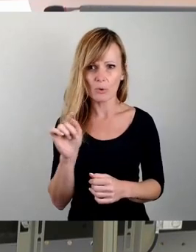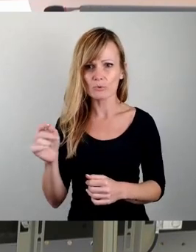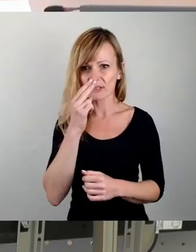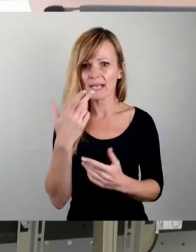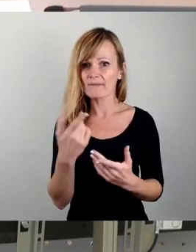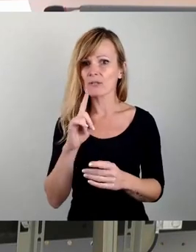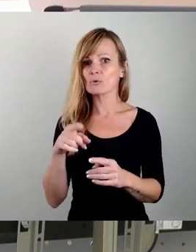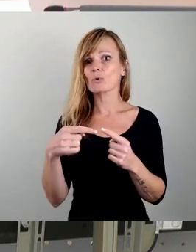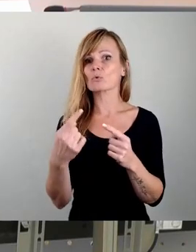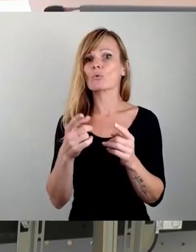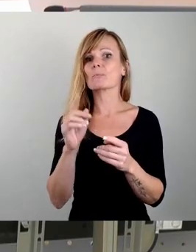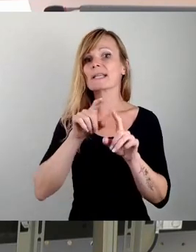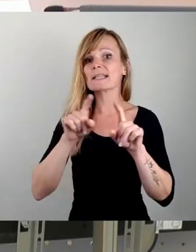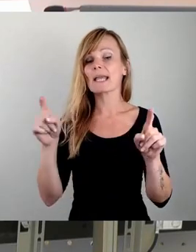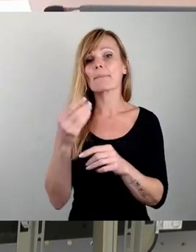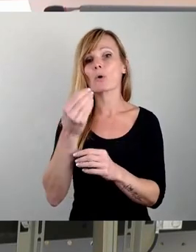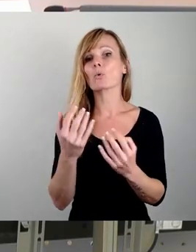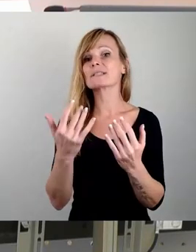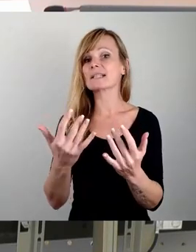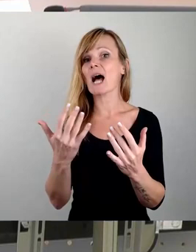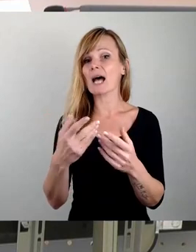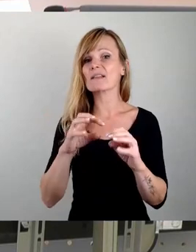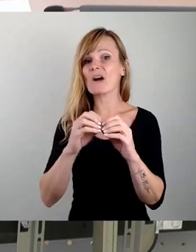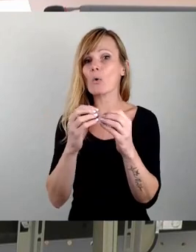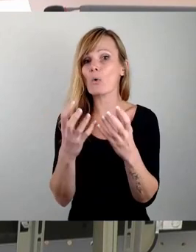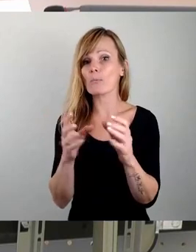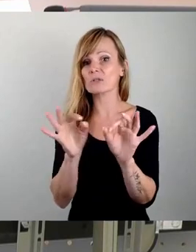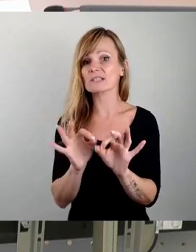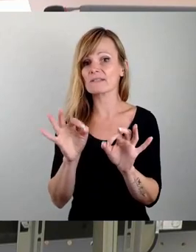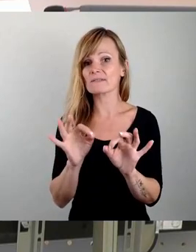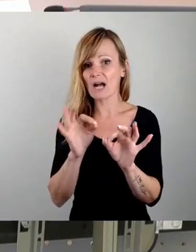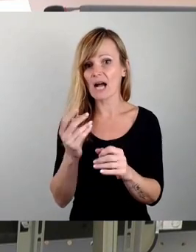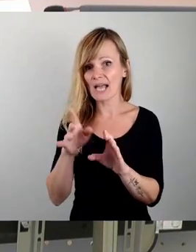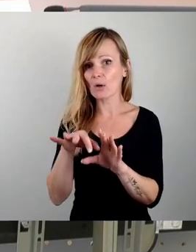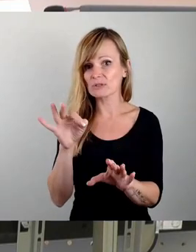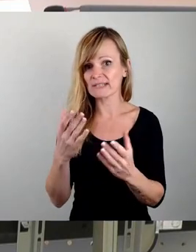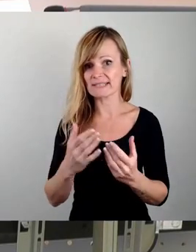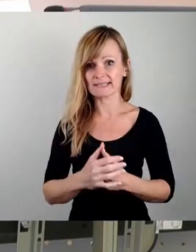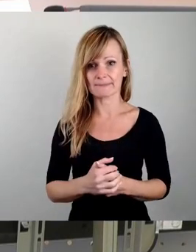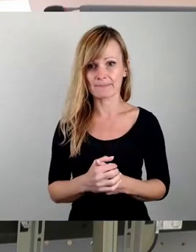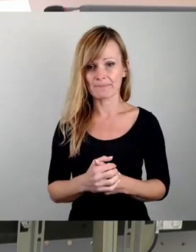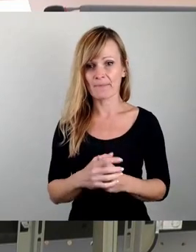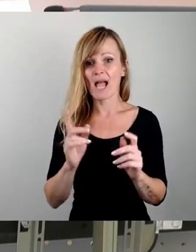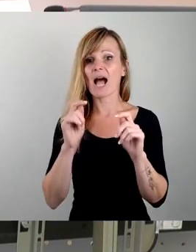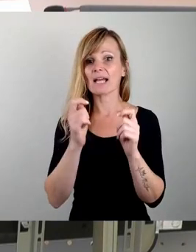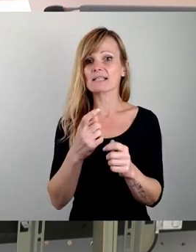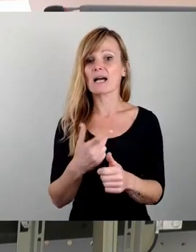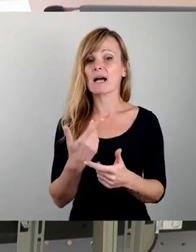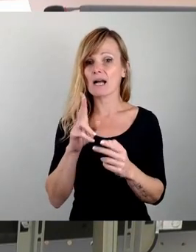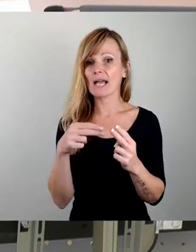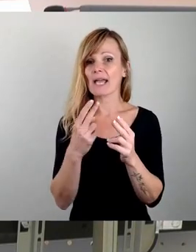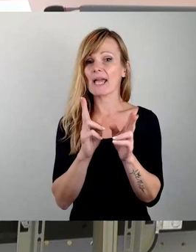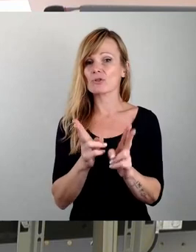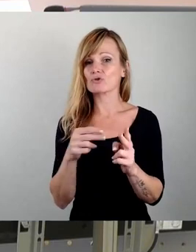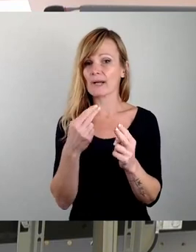noch so über die Kunstrasenverklumpungsgefahr herausfindet. Den Antrag entsprechend anzupassen, also